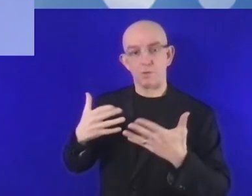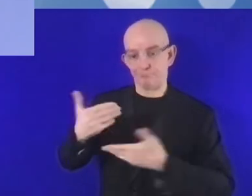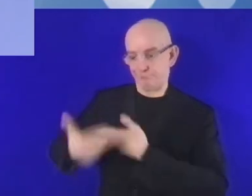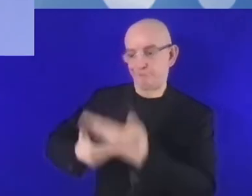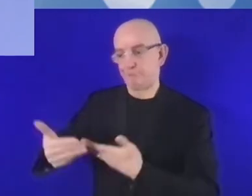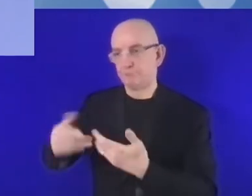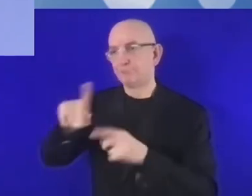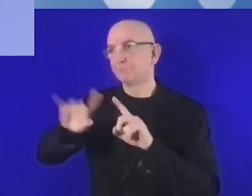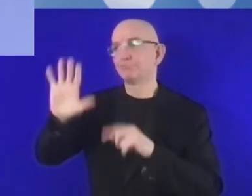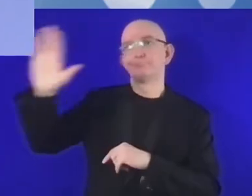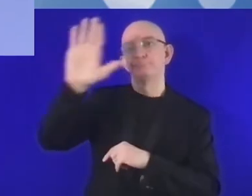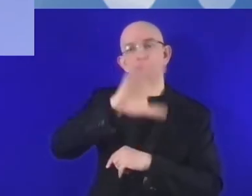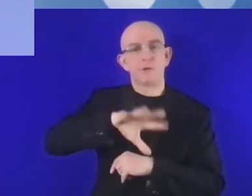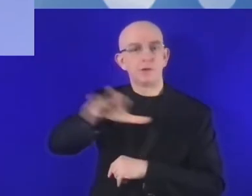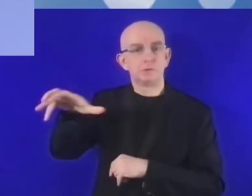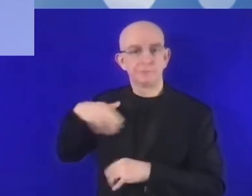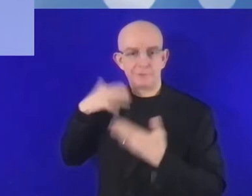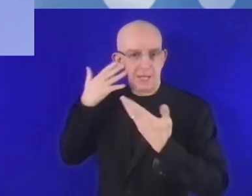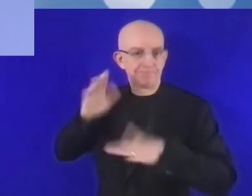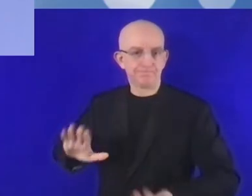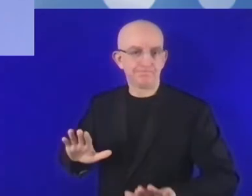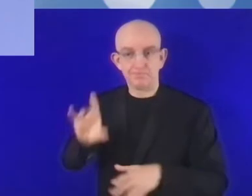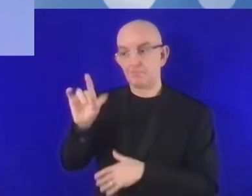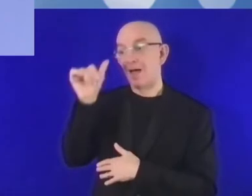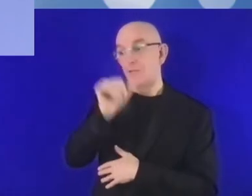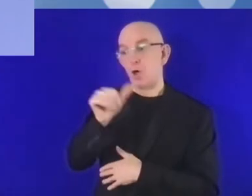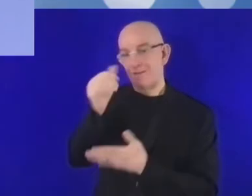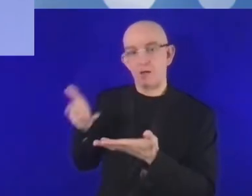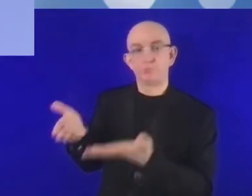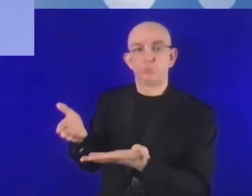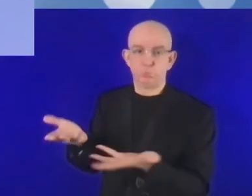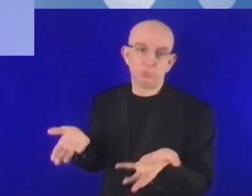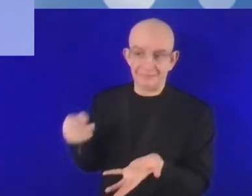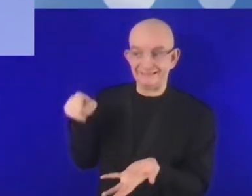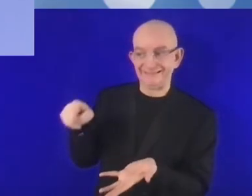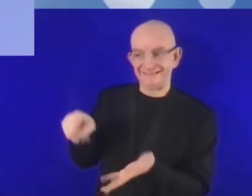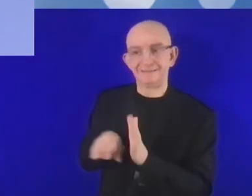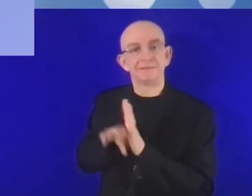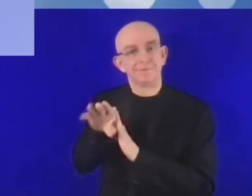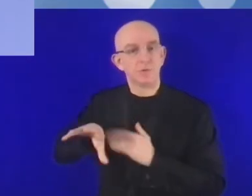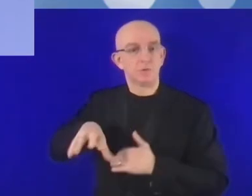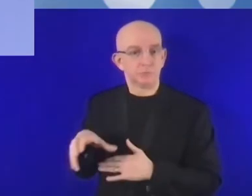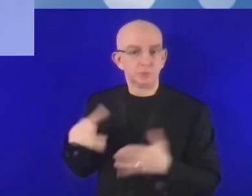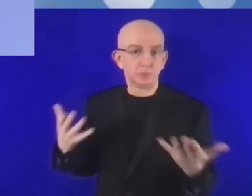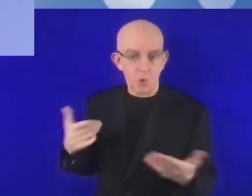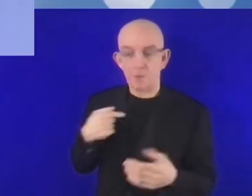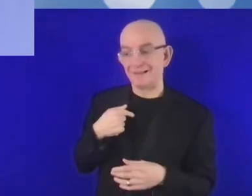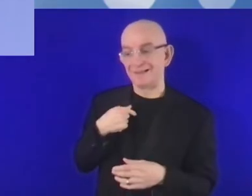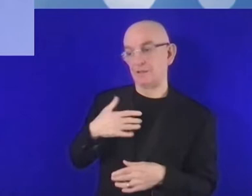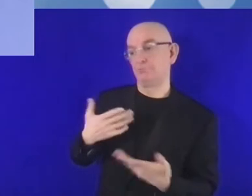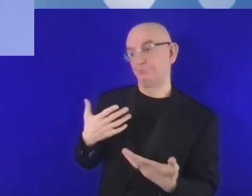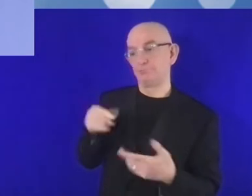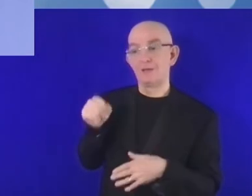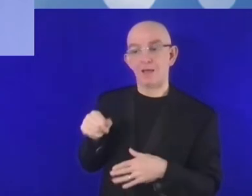rozwijających się, takich jak Etiopia, to chyba wszystkie modele finansowania byłyby wskazane, byłyby potrzebne,